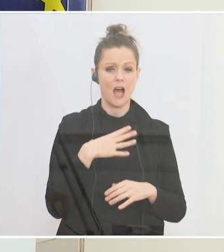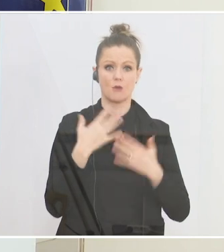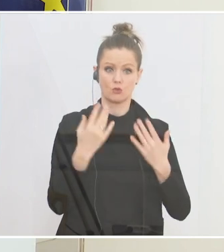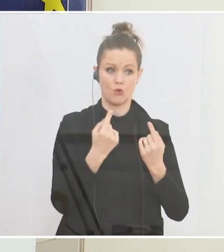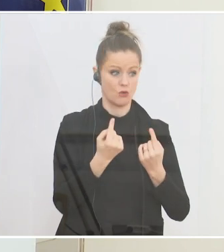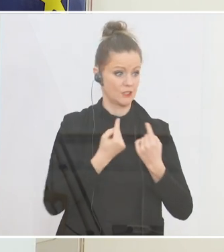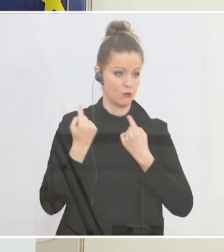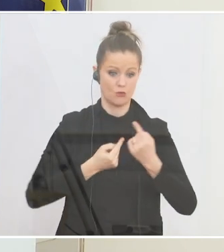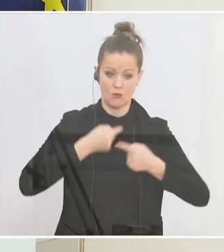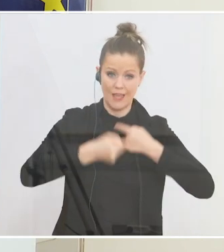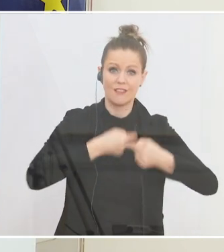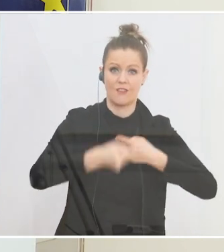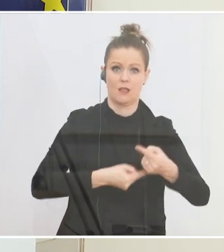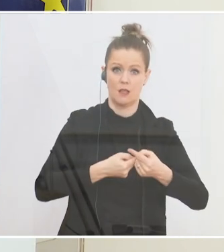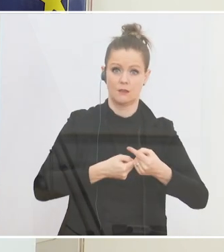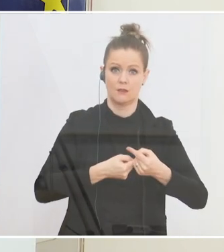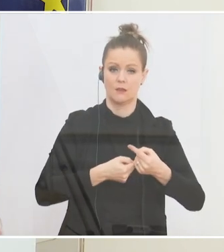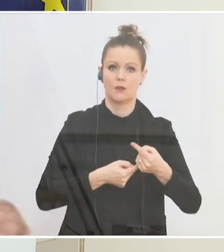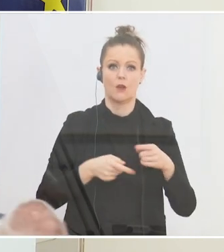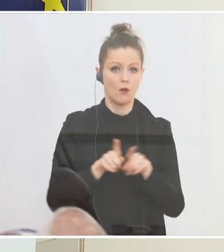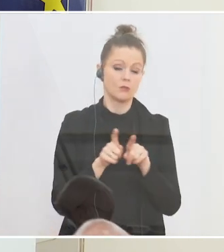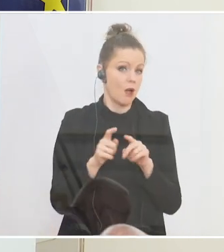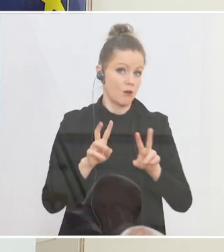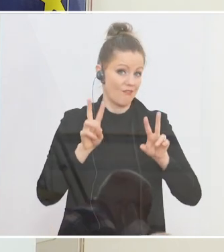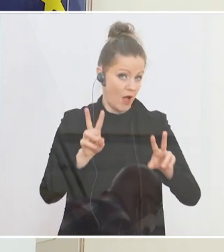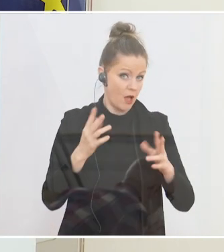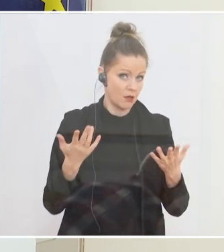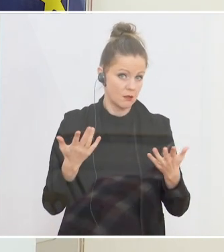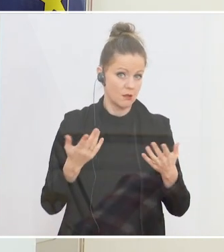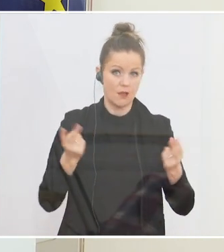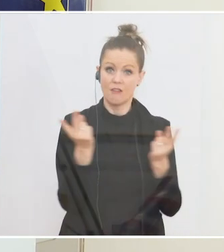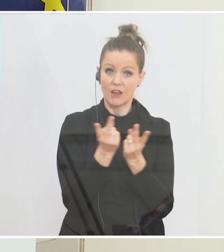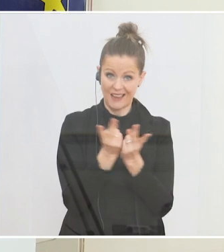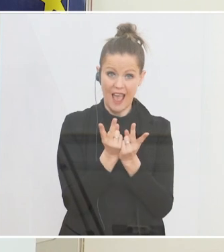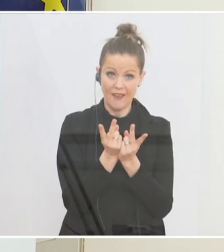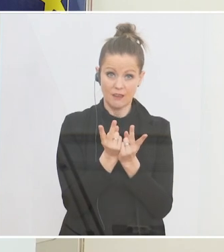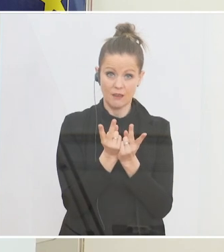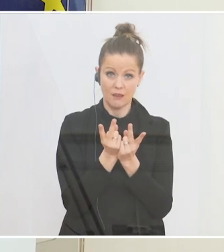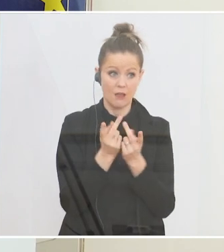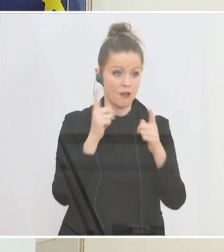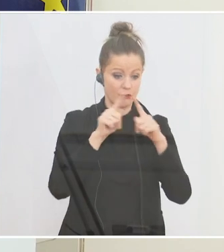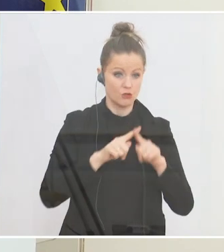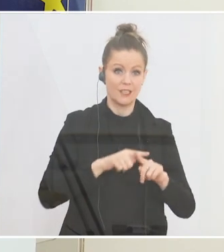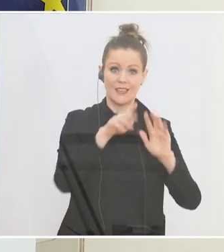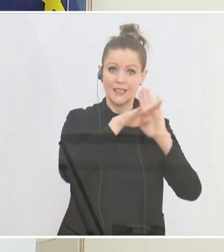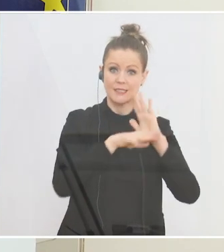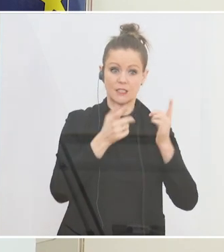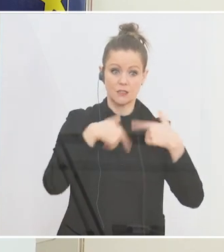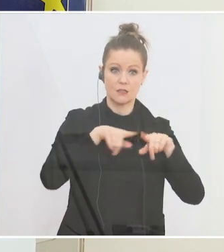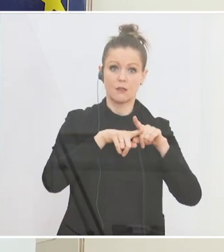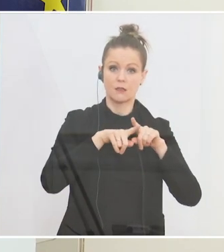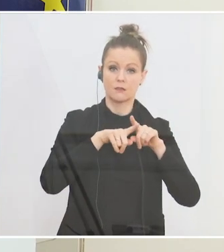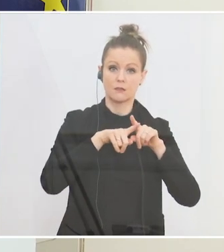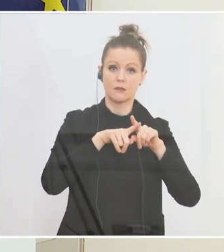dieser Entwicklung und angesichts auch dieses Vergleichs, dieses Vergleichs der verschiedenen Gesetzeslagen in den europäischen Ländern